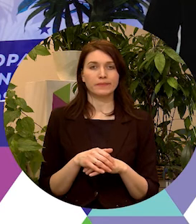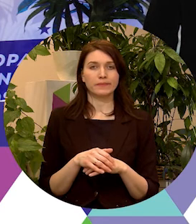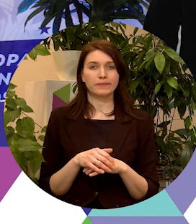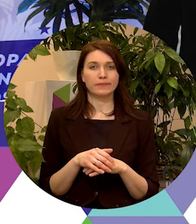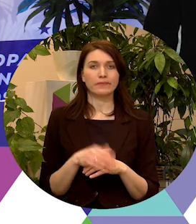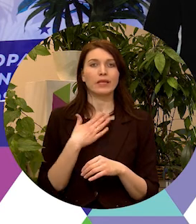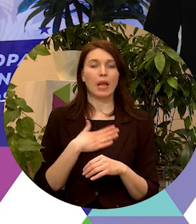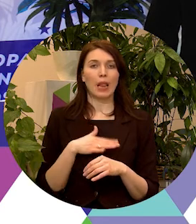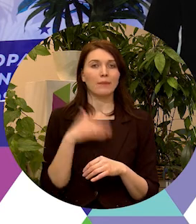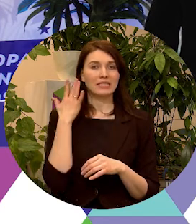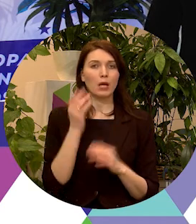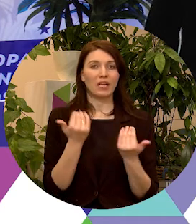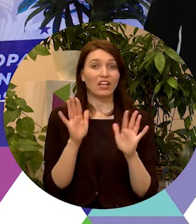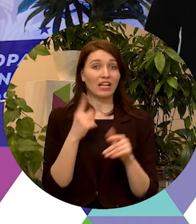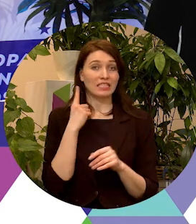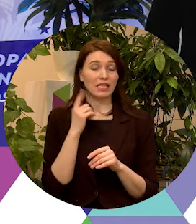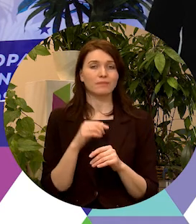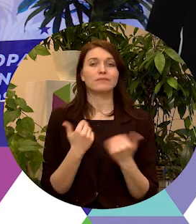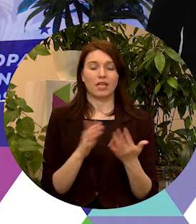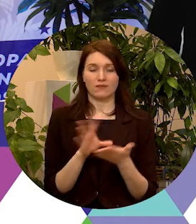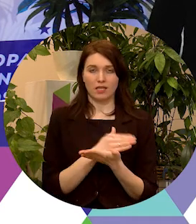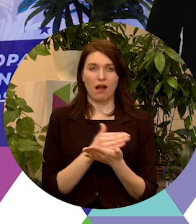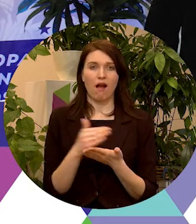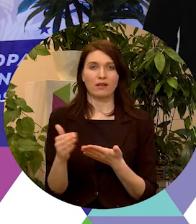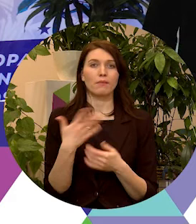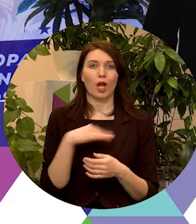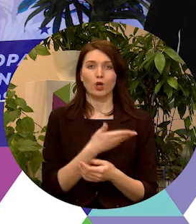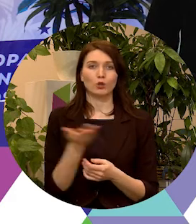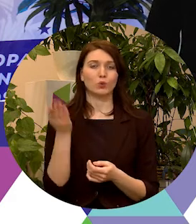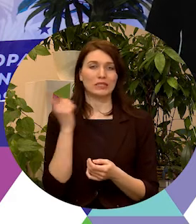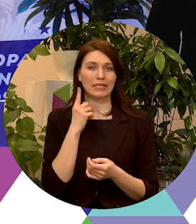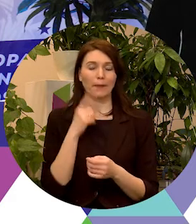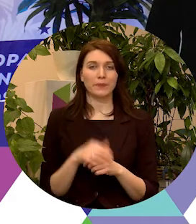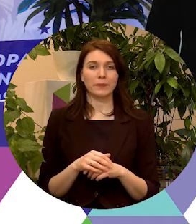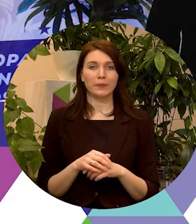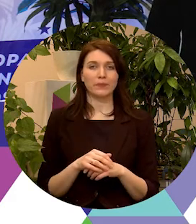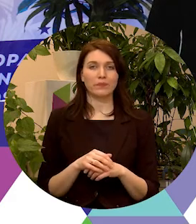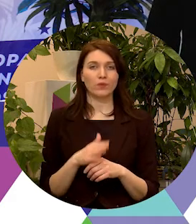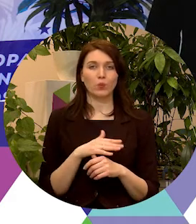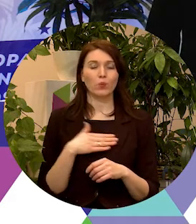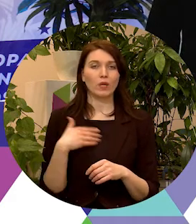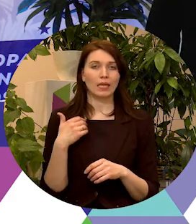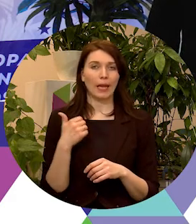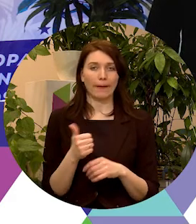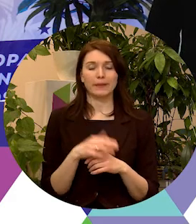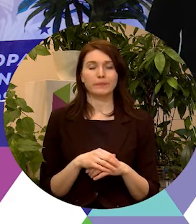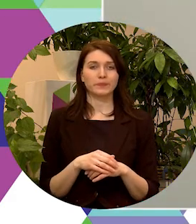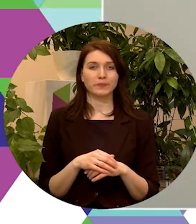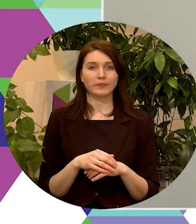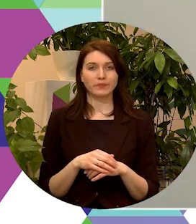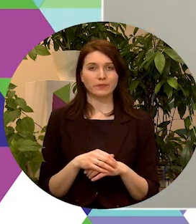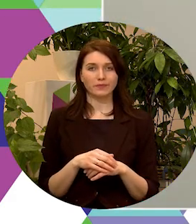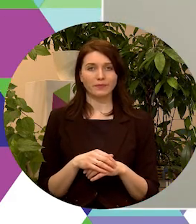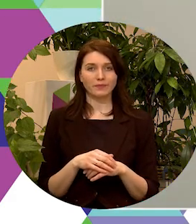Labi, es staru, ko var dzirdēt tagad? Tagad viss ir kārtībā, jā, mēs jūs dzirdam. Ļoti labi. Jā, tad